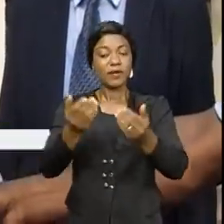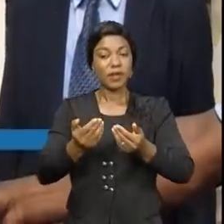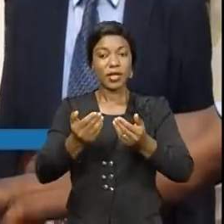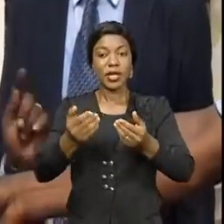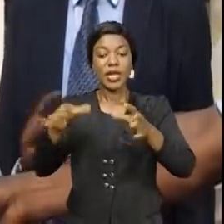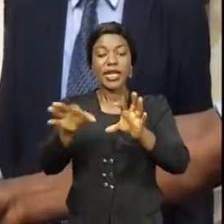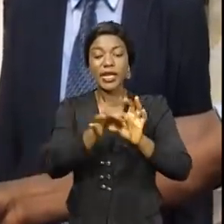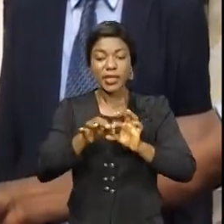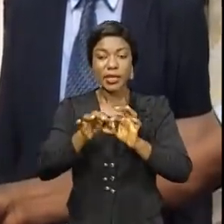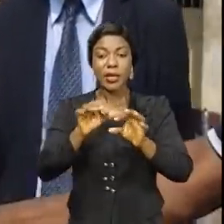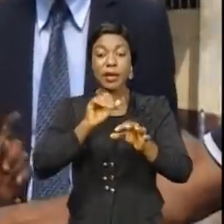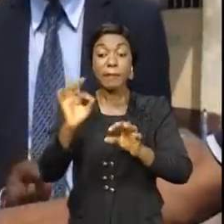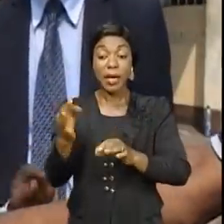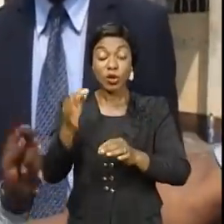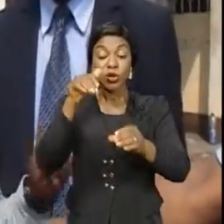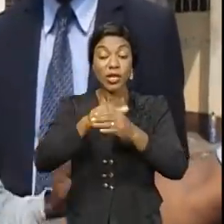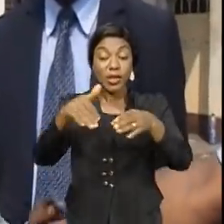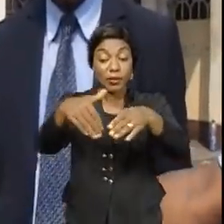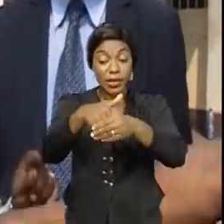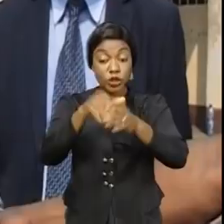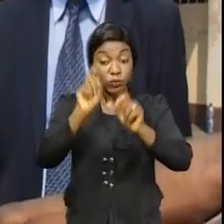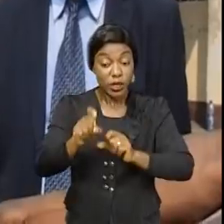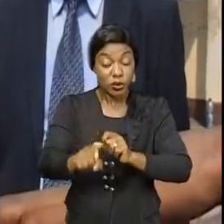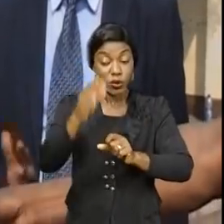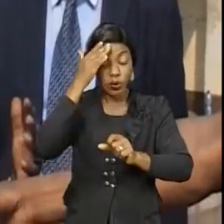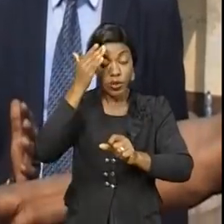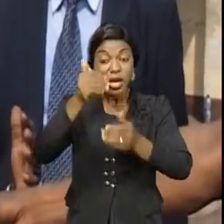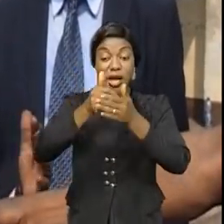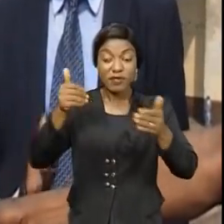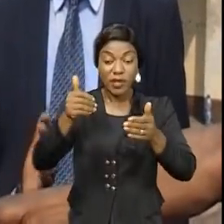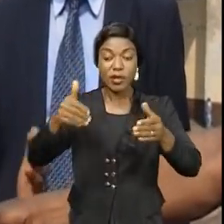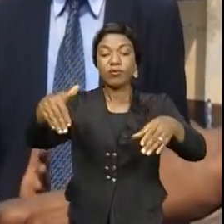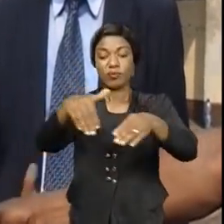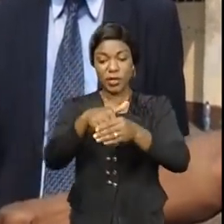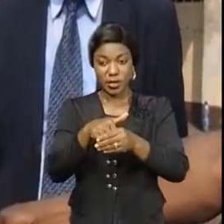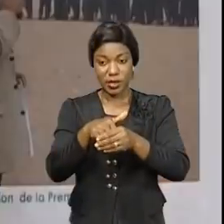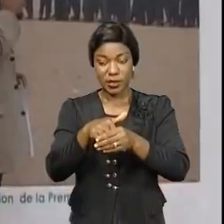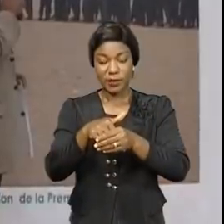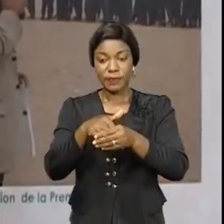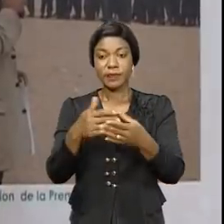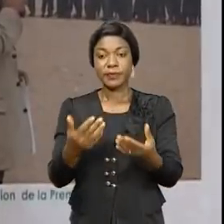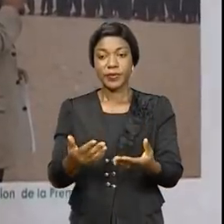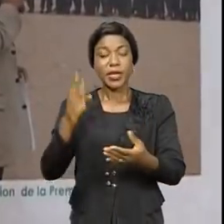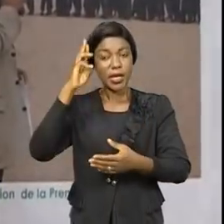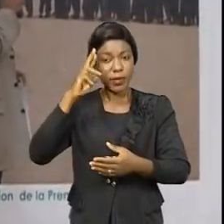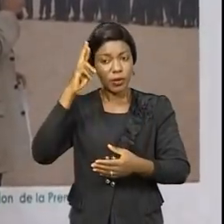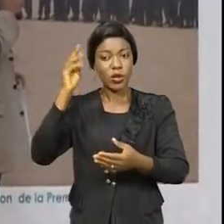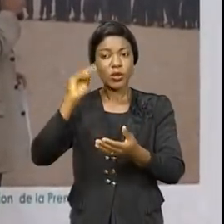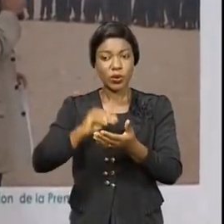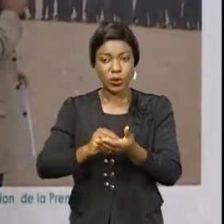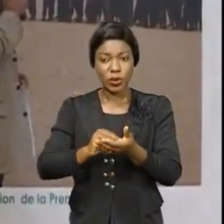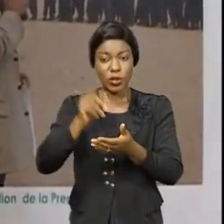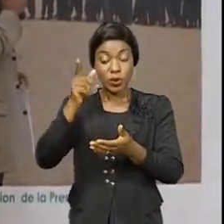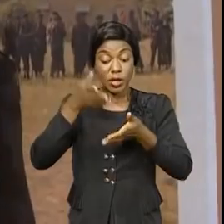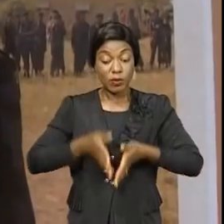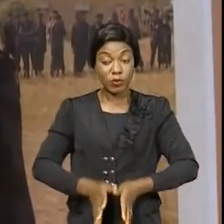encore unis par les liens de mariage. Ils doivent connaître l'état. C'est logique avant qu'ils fassent cette union. Rappelons que Cédine, fils